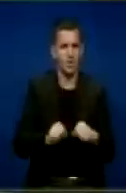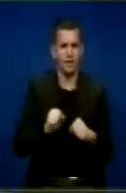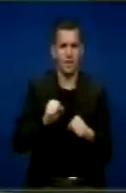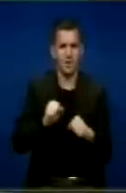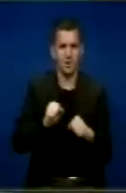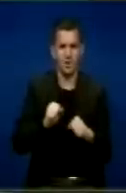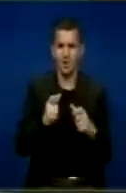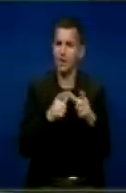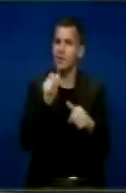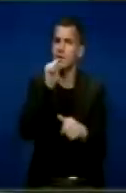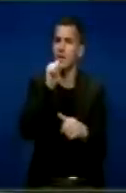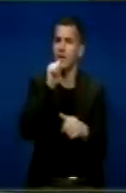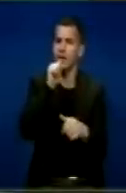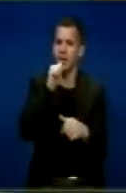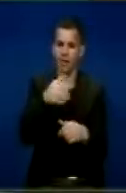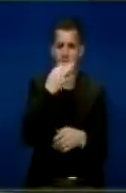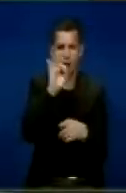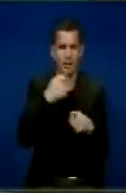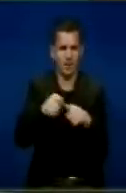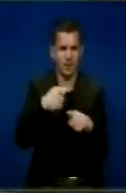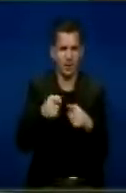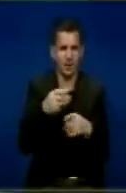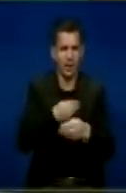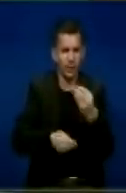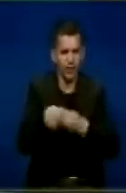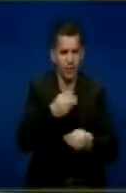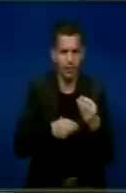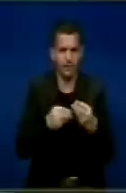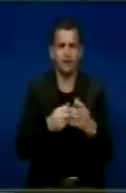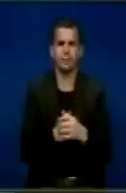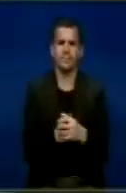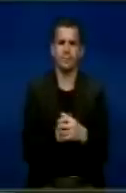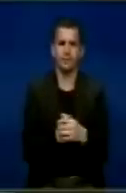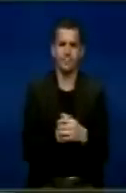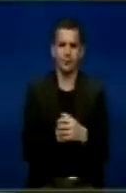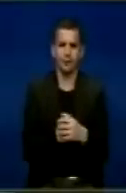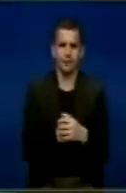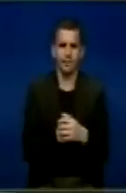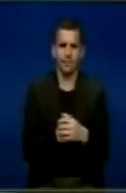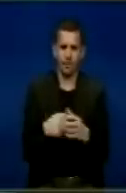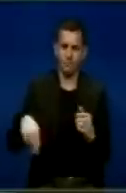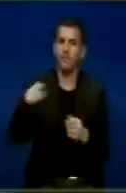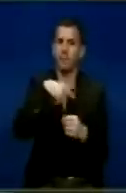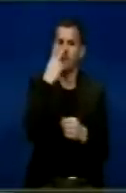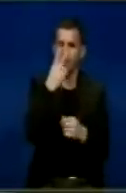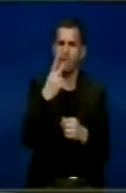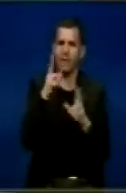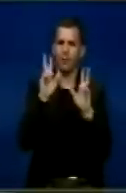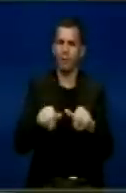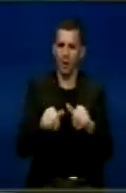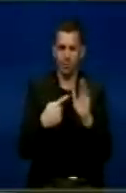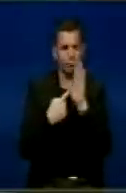ndërmarin masa në mënyrë që ta përmirsojnë gjanin ekonomike, atëherë naturisht që kjo nuk të të ndodhë. Dhe rrëllimisht ne jemi duke e parashitur një